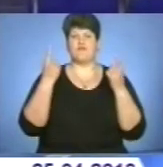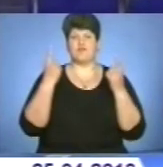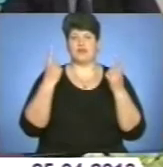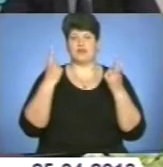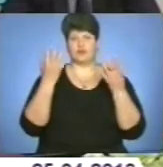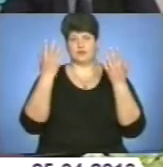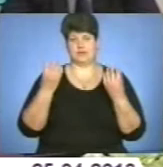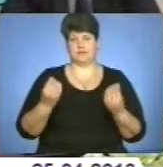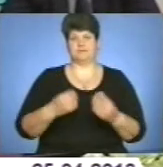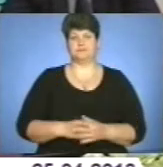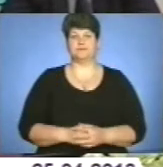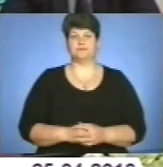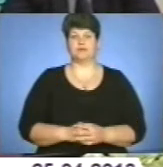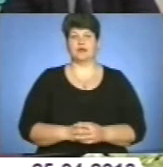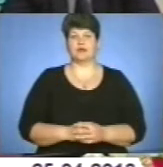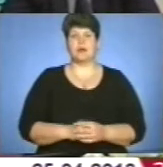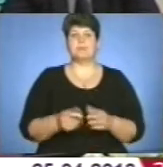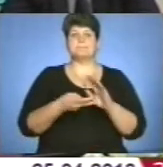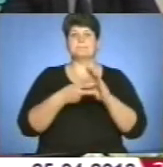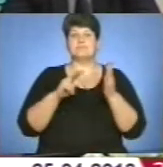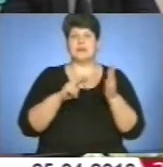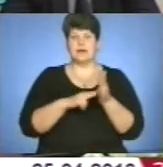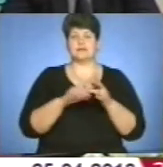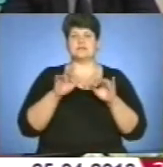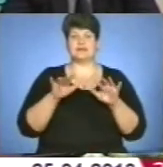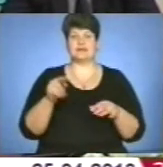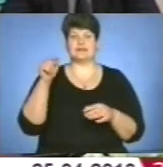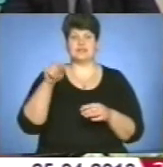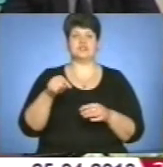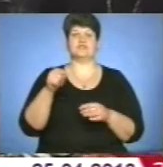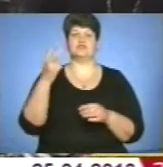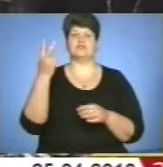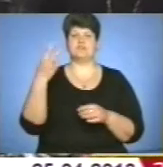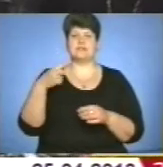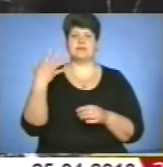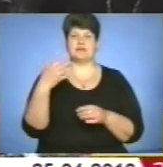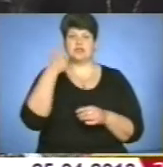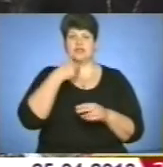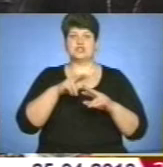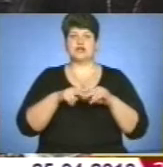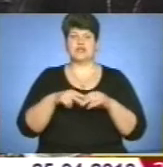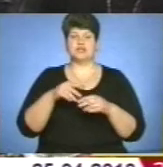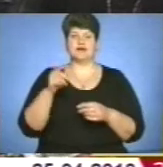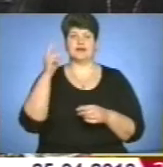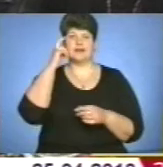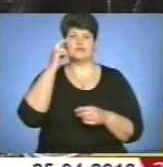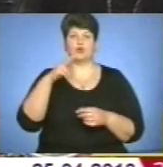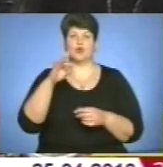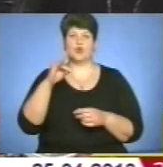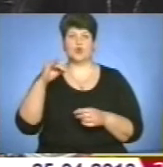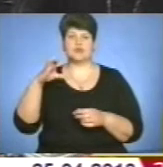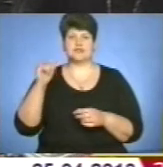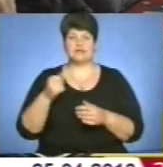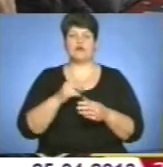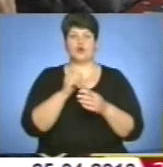План заходів – відзначення 1025-річчя хрещення Київської Русі, допрацьований та затверджений головою